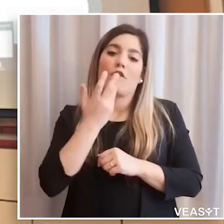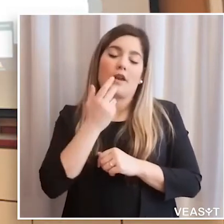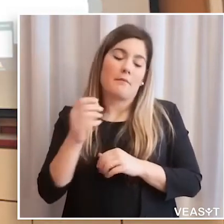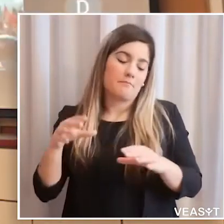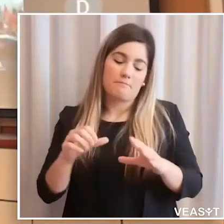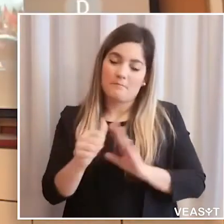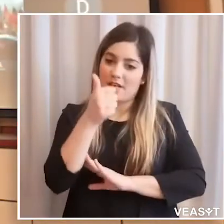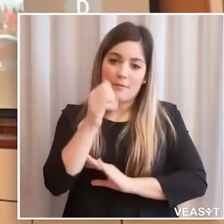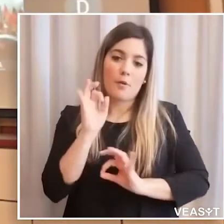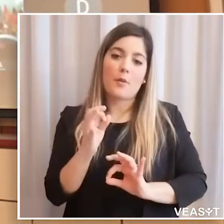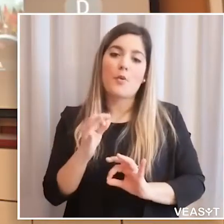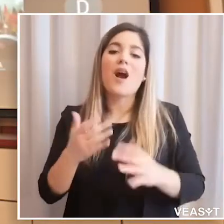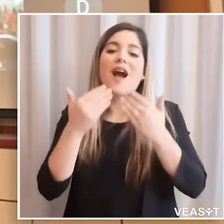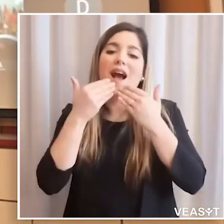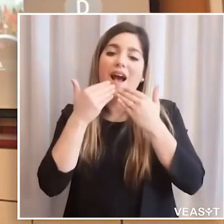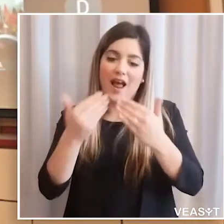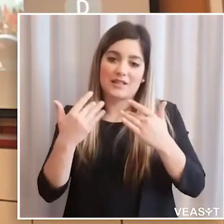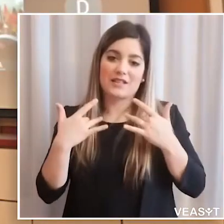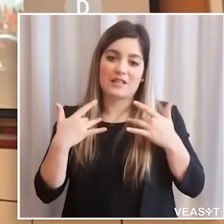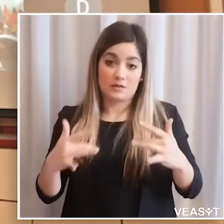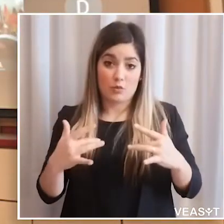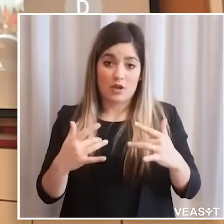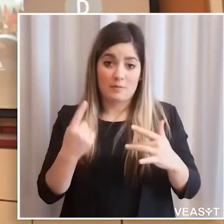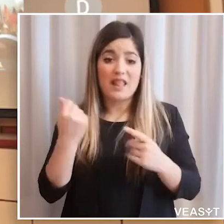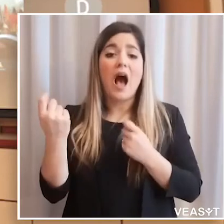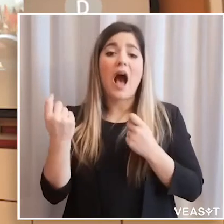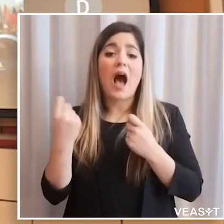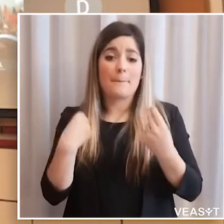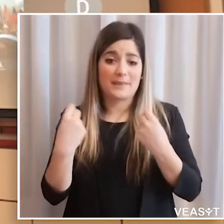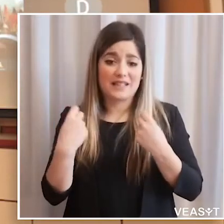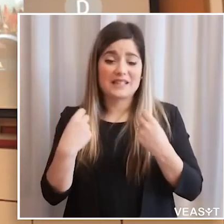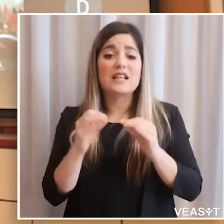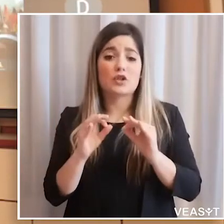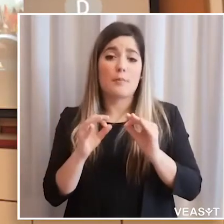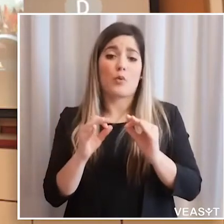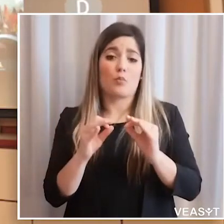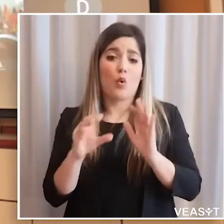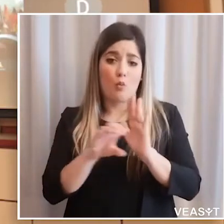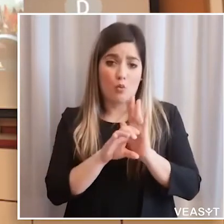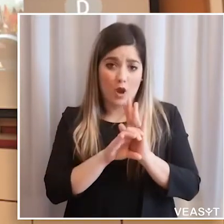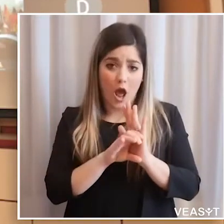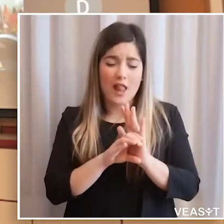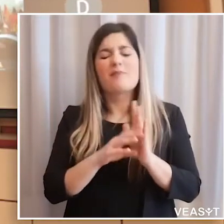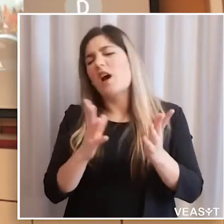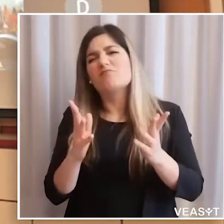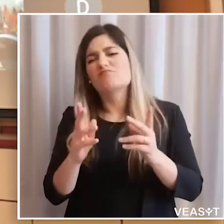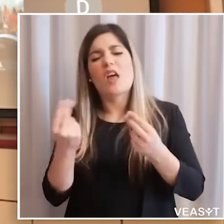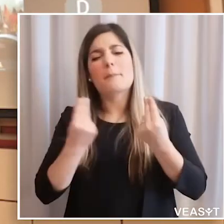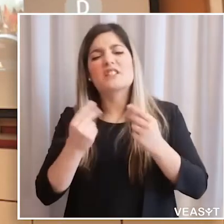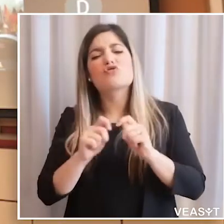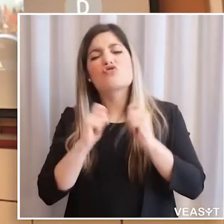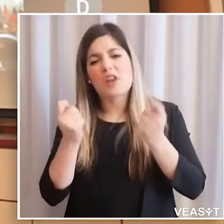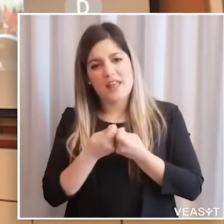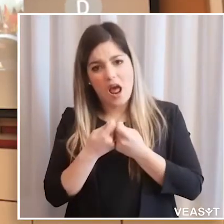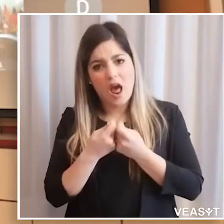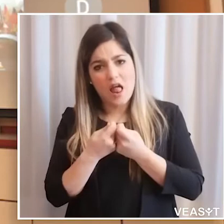avuto la possibilità di vedere. Intanto mi sento di ringraziare la disponibilità dateci dall'amministrazione comunale, ma non